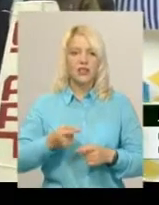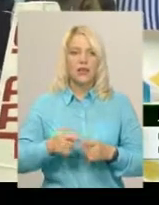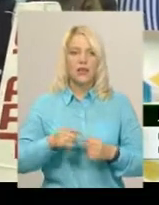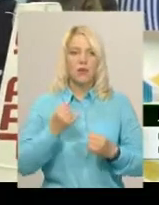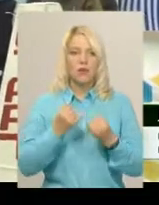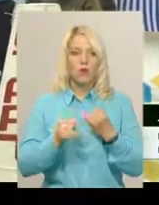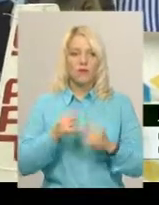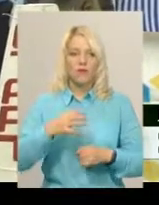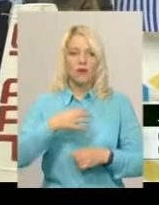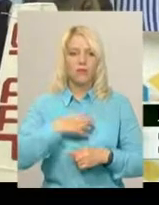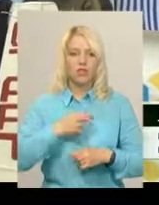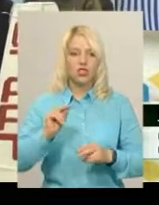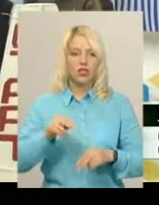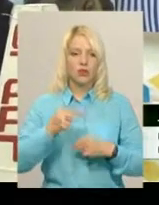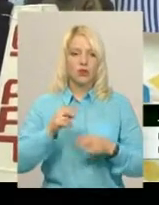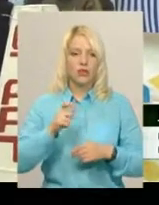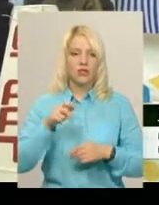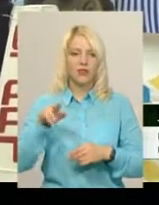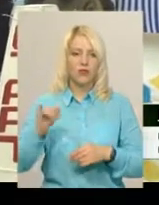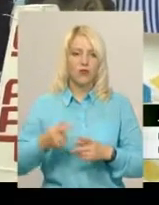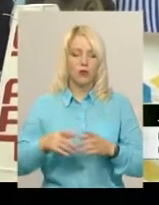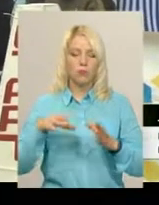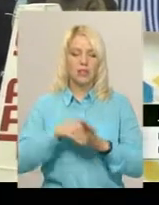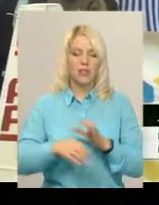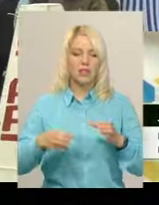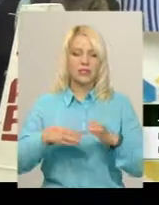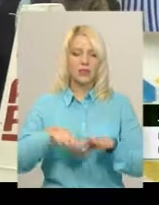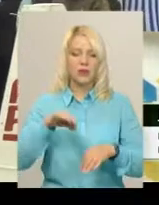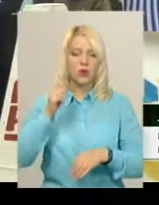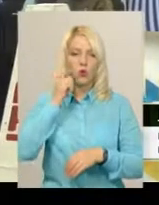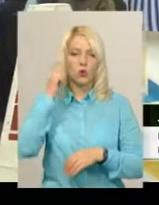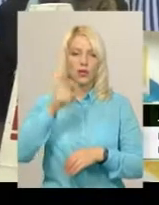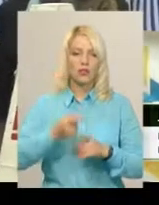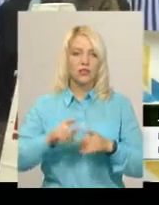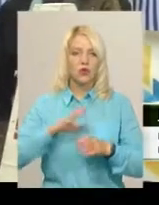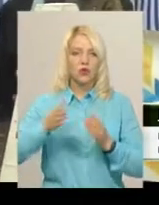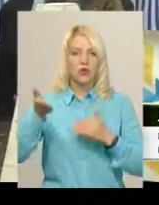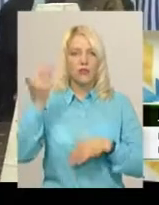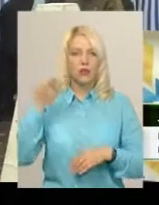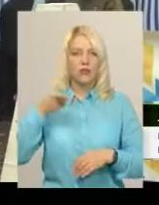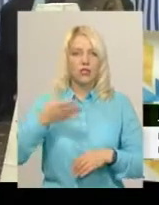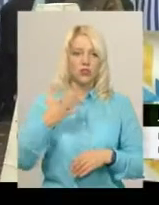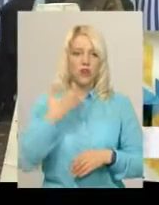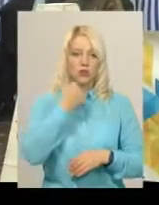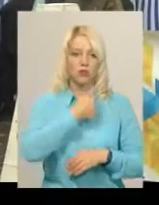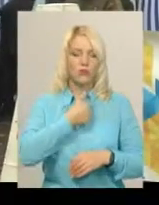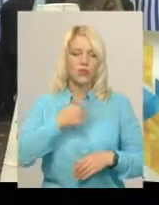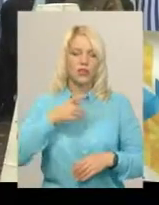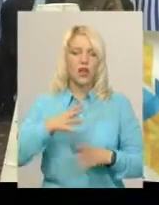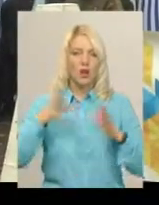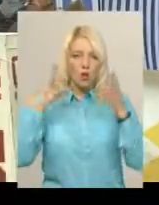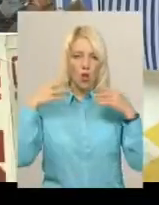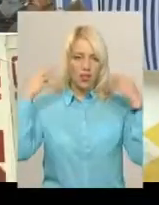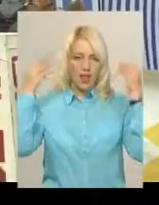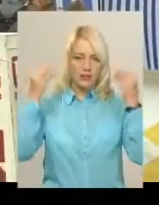чемпіонату Європи з лихотличного кросу в складі збірної команди України. Це було давно, в 2005 році, в Голландії, в місті